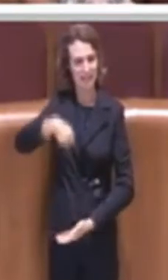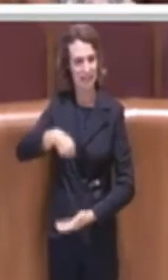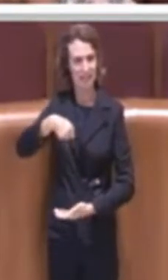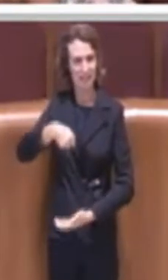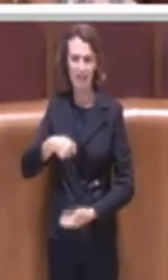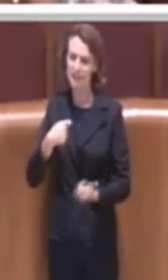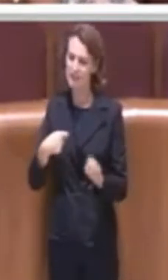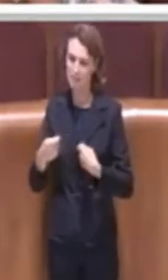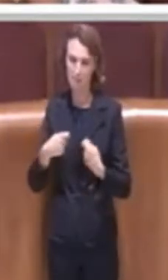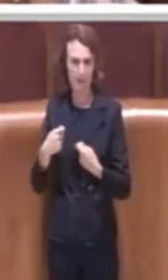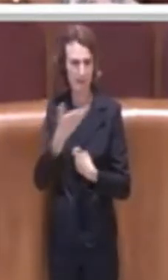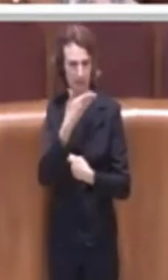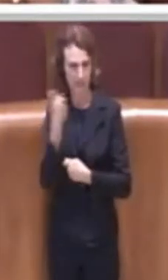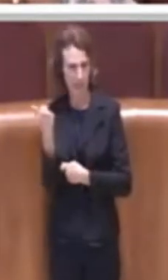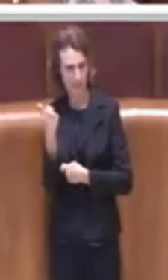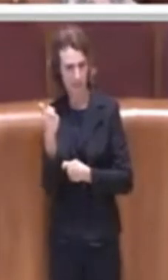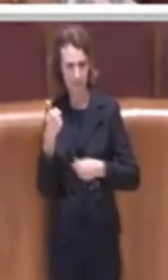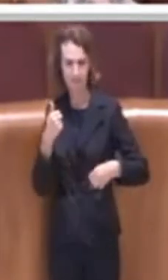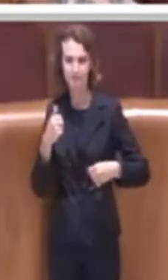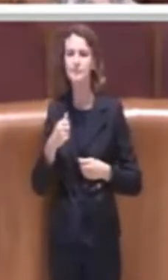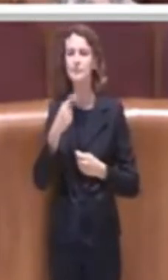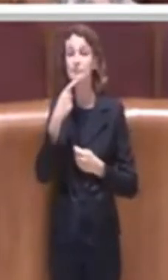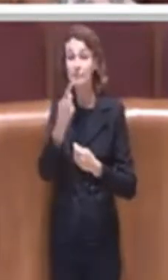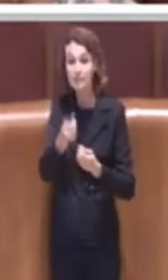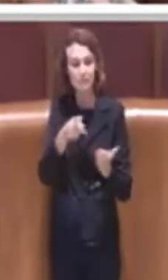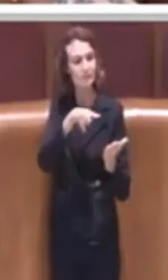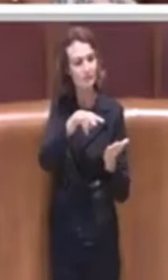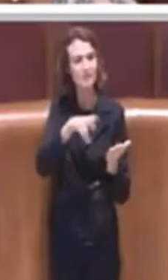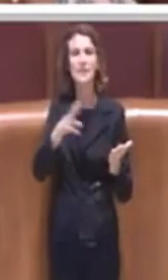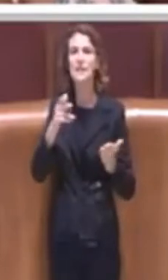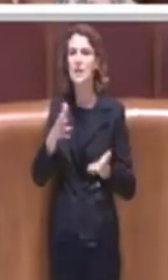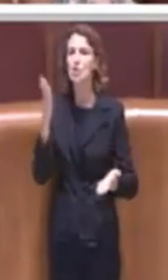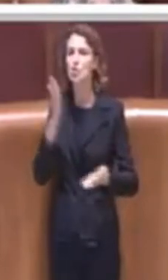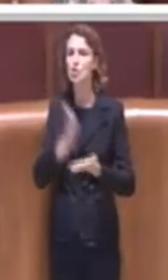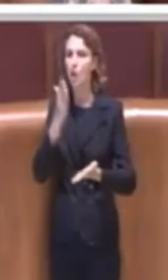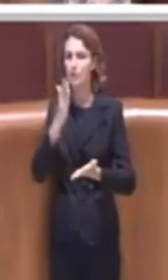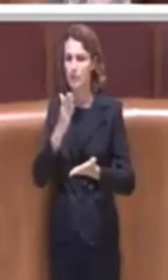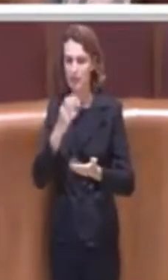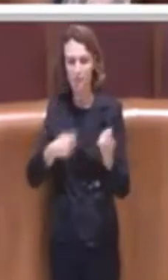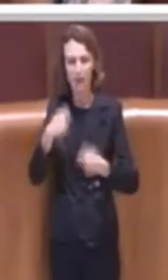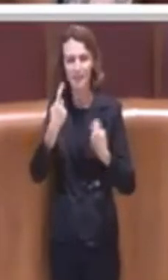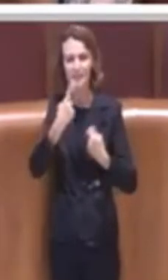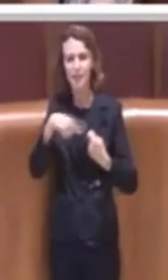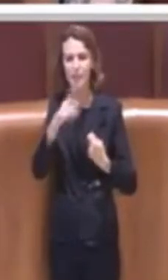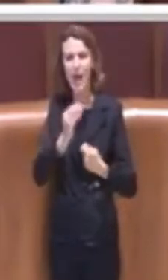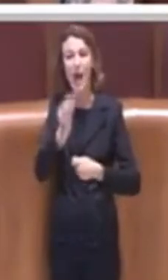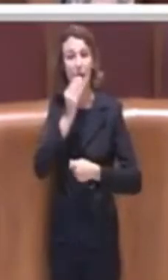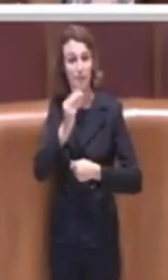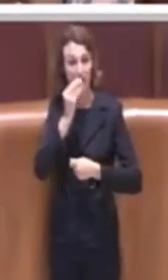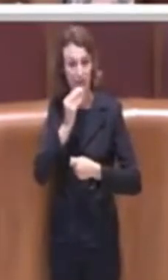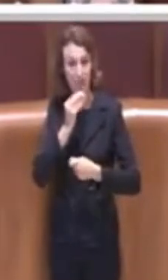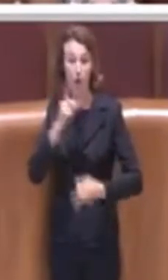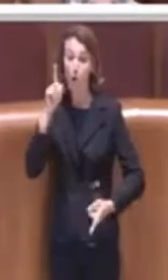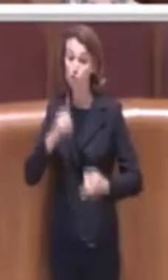Stop a plastica in alimenti, consumo responsabile e amico dei nostri mari.